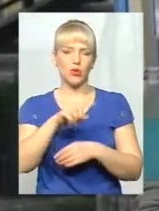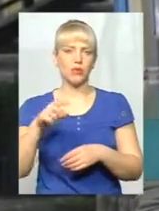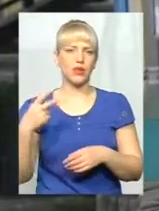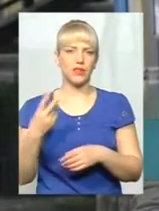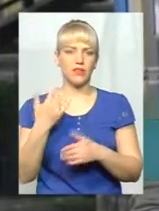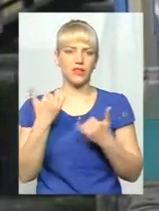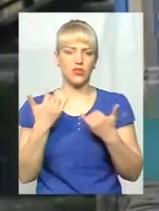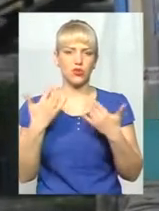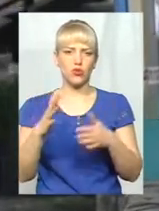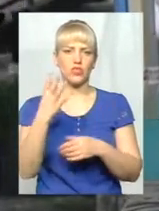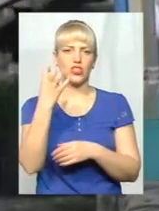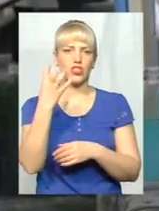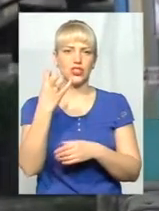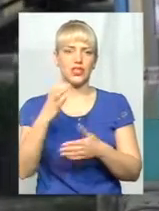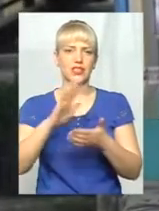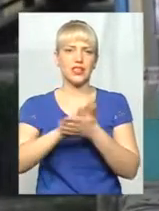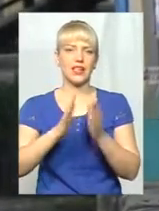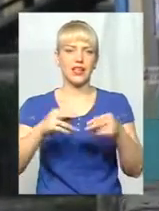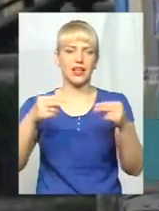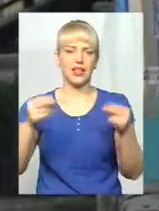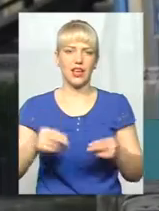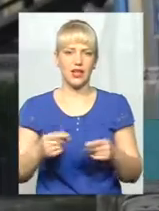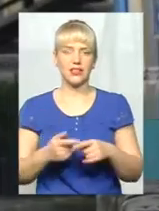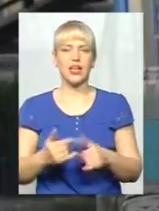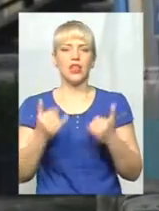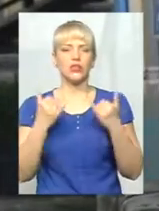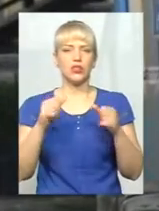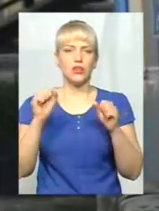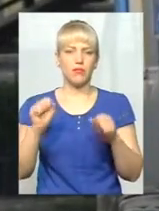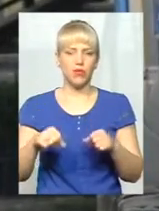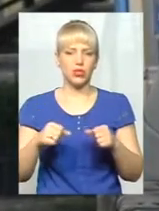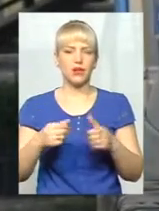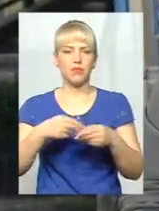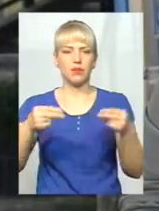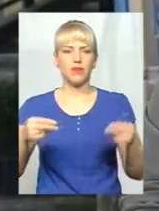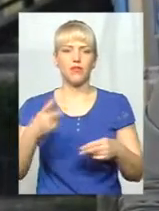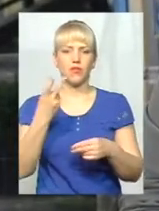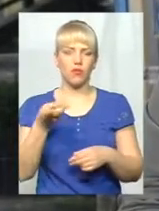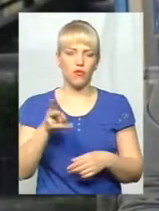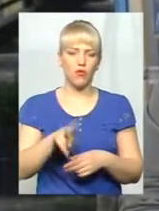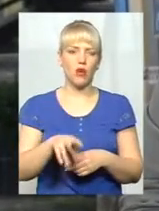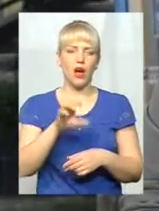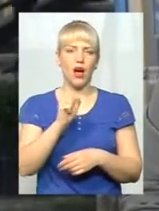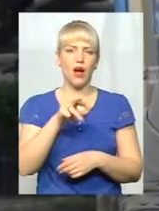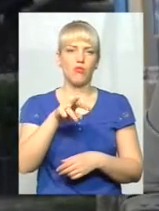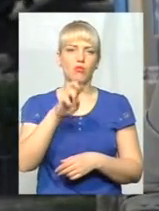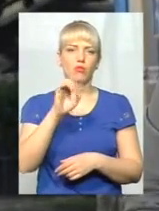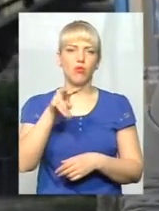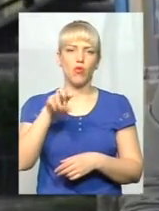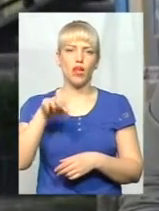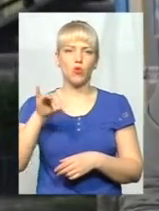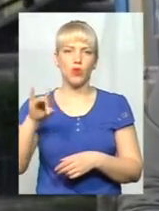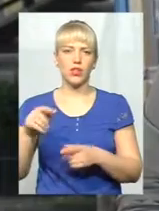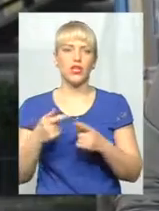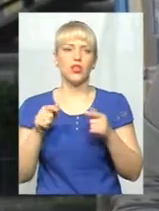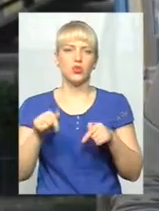уклали чотири сотні декларацій. Підписати договір із лікарем тут можна у двох амбулаторіях. Саме сюди звернулася наша колега, яка, до слова, не